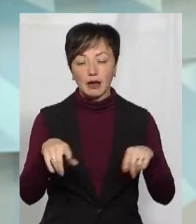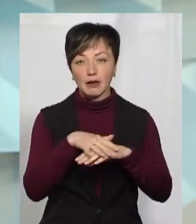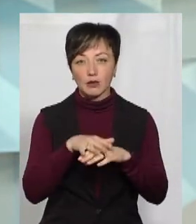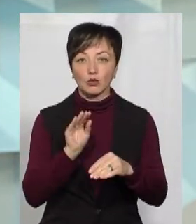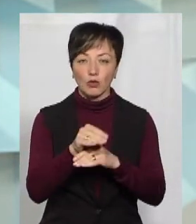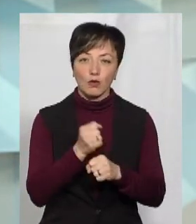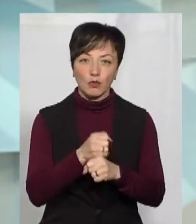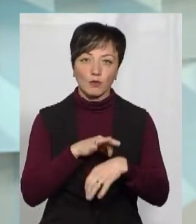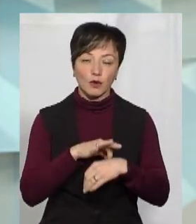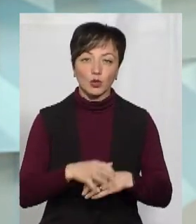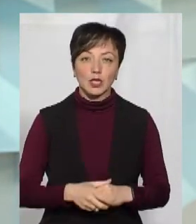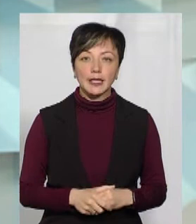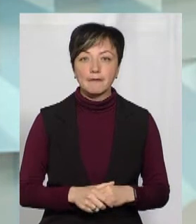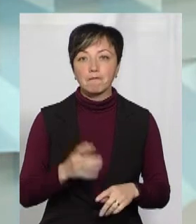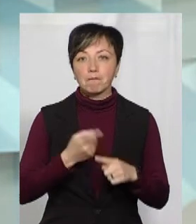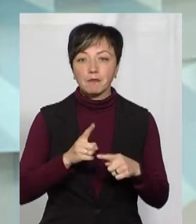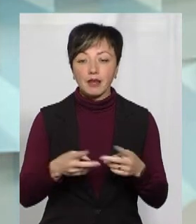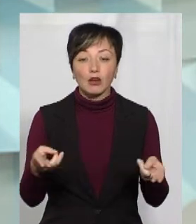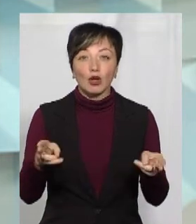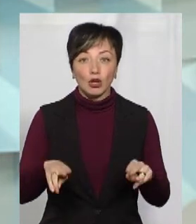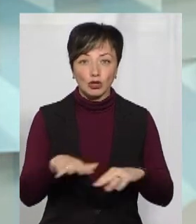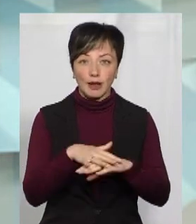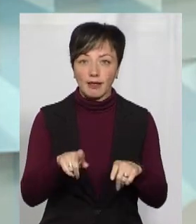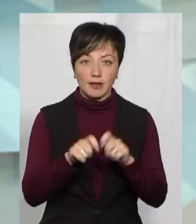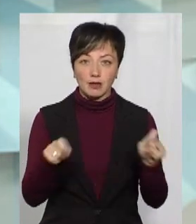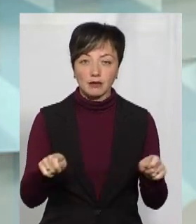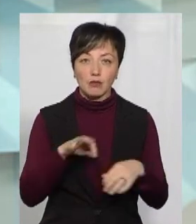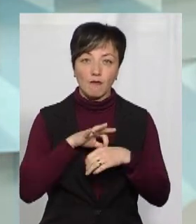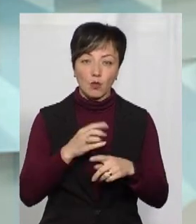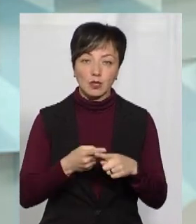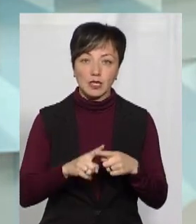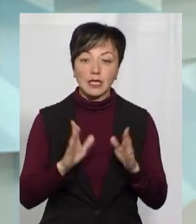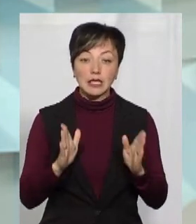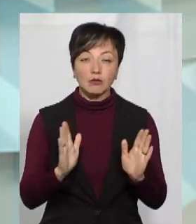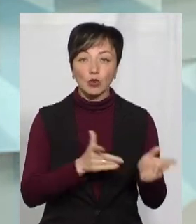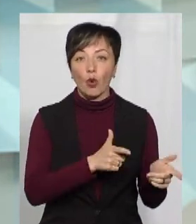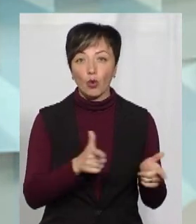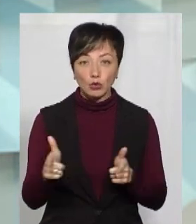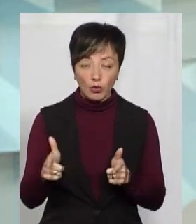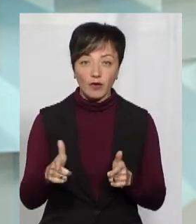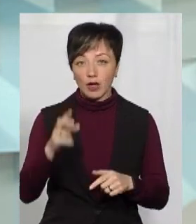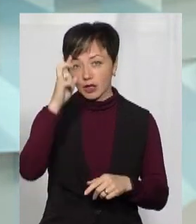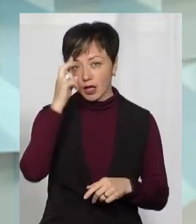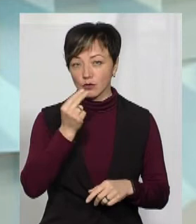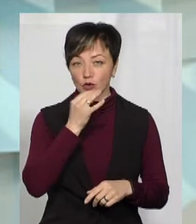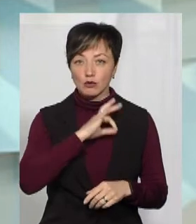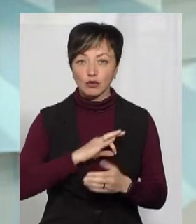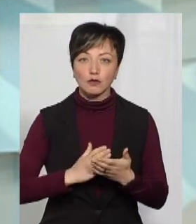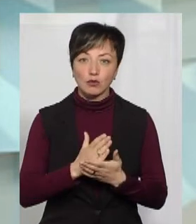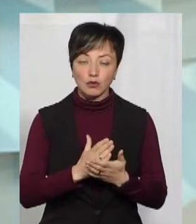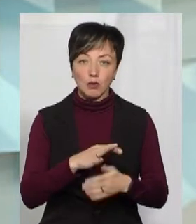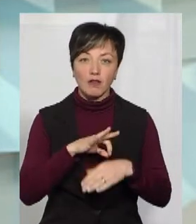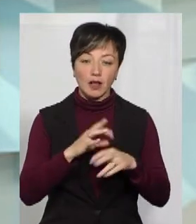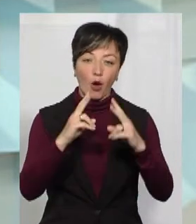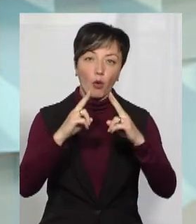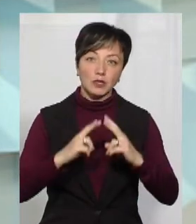ринках додаткову роботу провести. Ці ринки, решта, які ще не відкрились, вони проводять цю роботу, як тільки вони будуть готові, Держпродспоживслужба проведе